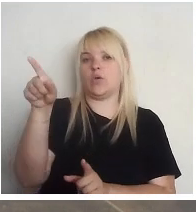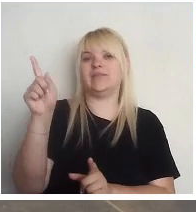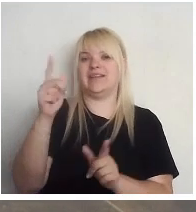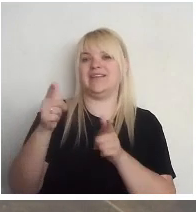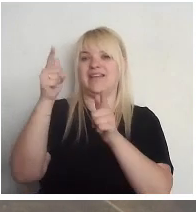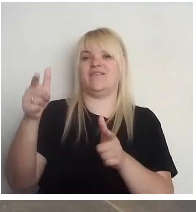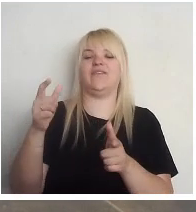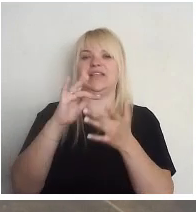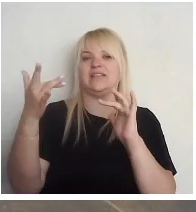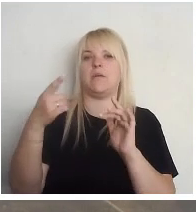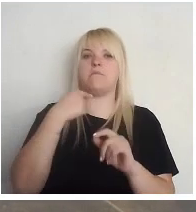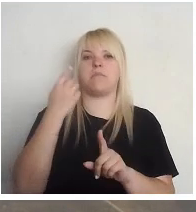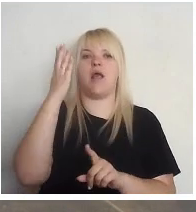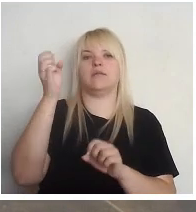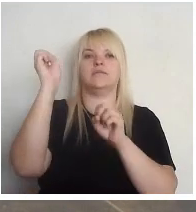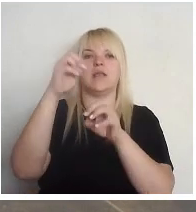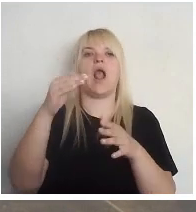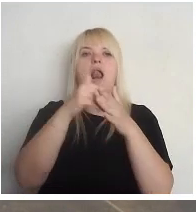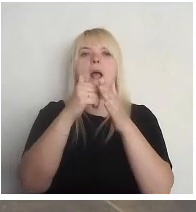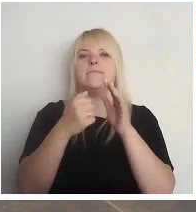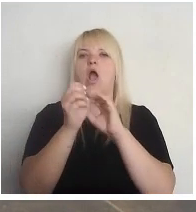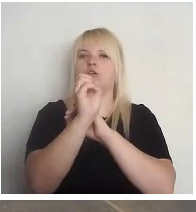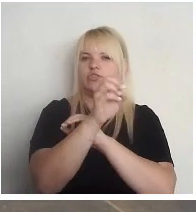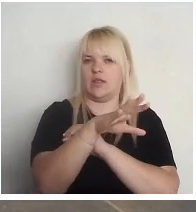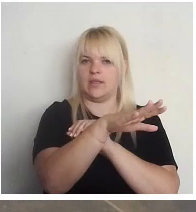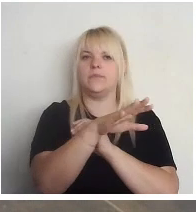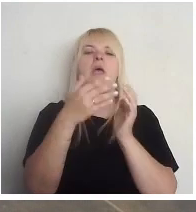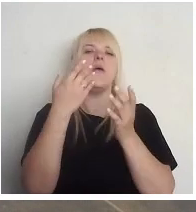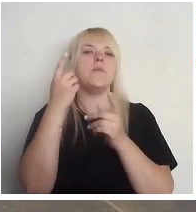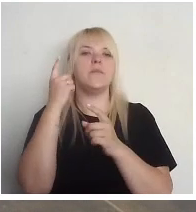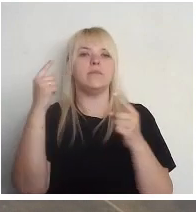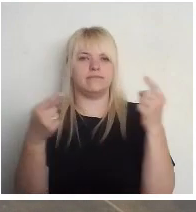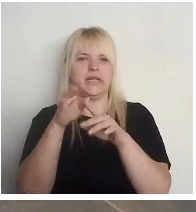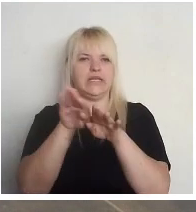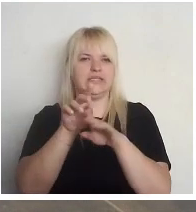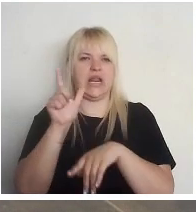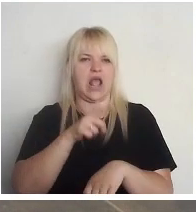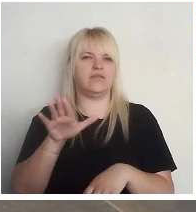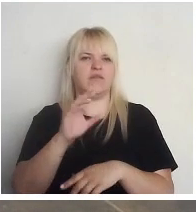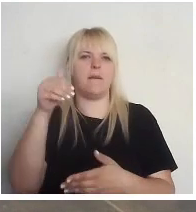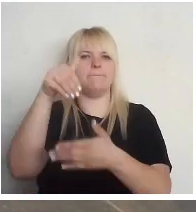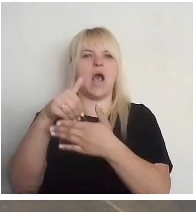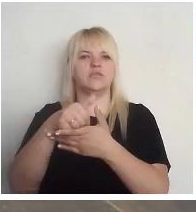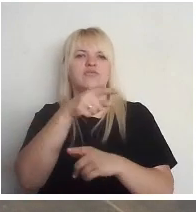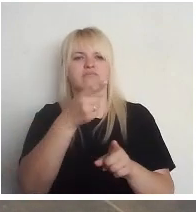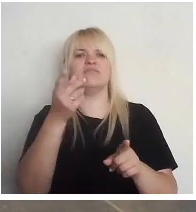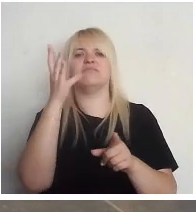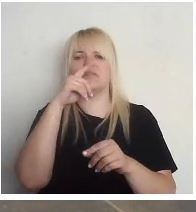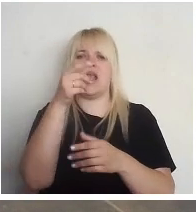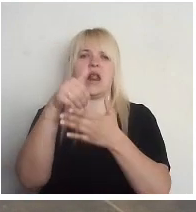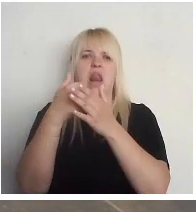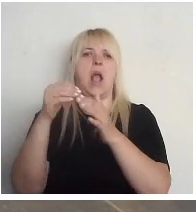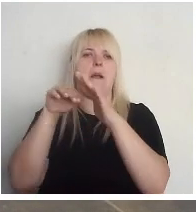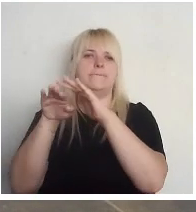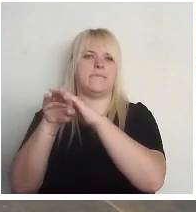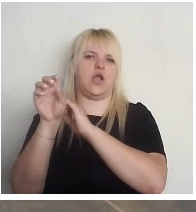ir elektroniska balsas atstāšana glabāšanā. Protu, līdzīgi kā Latvija to dara ar pastu, tāpat arī viņi var atstāt glabāšanā, un to balsu var